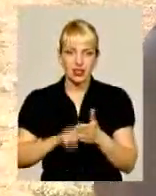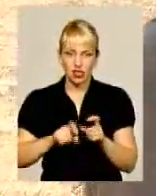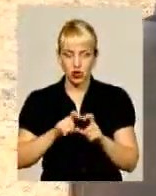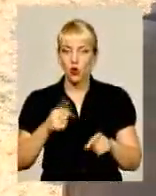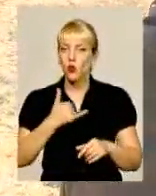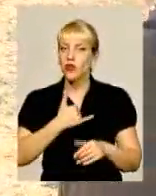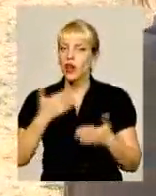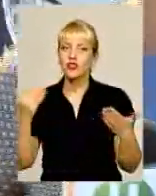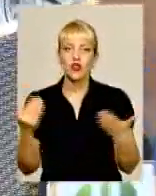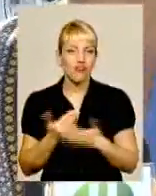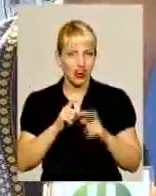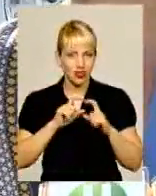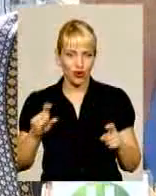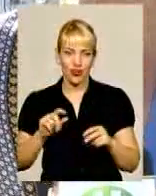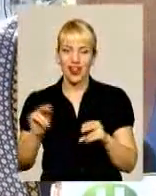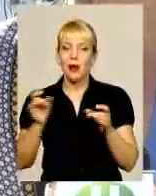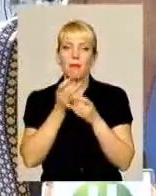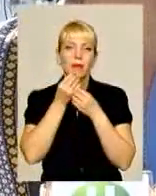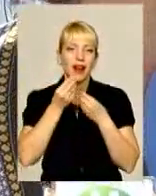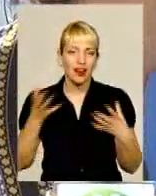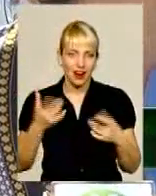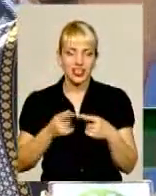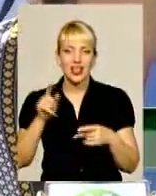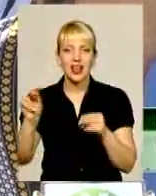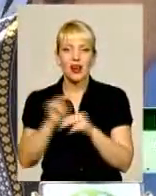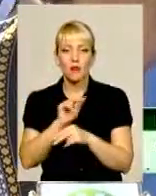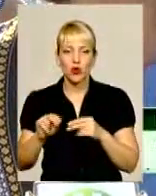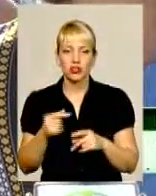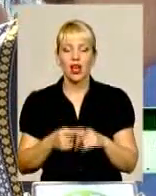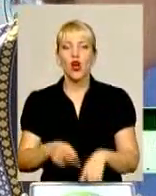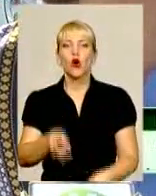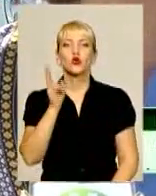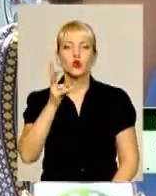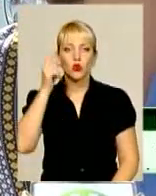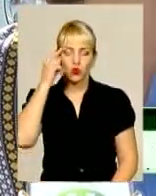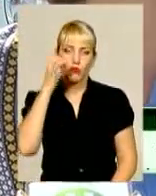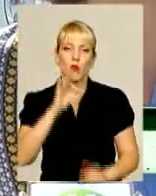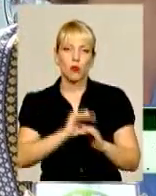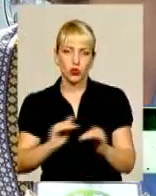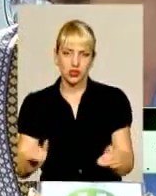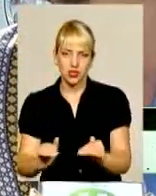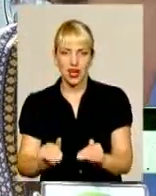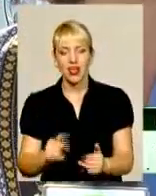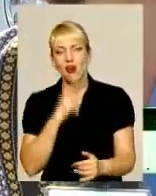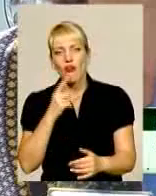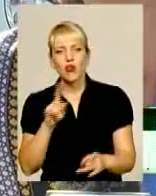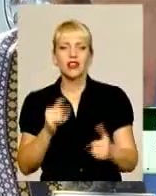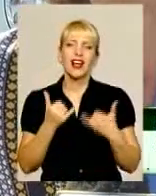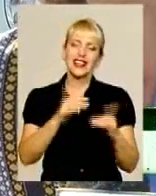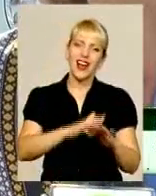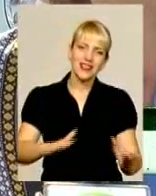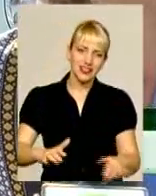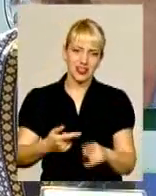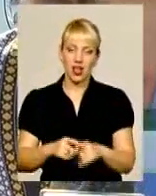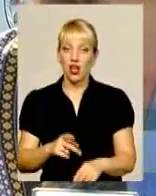нова, прекрасна, ремонти. Хто думає про дітей, того, що вони заявляють, ми про дітей, дітям краще буде дітям краще. Вони